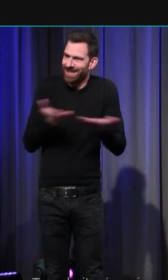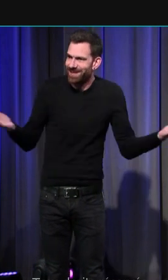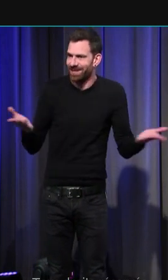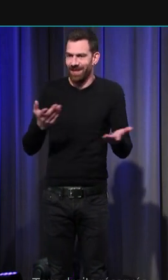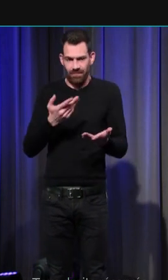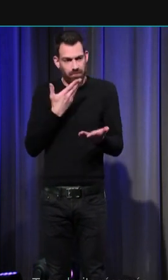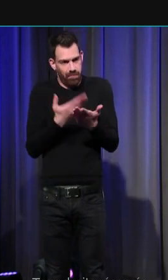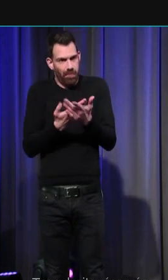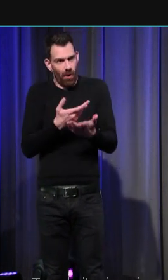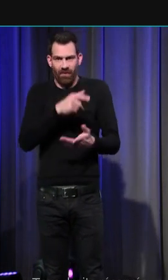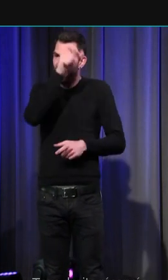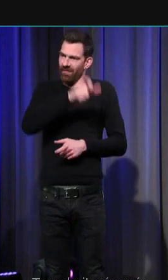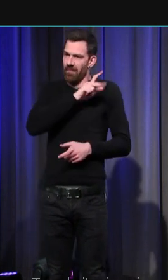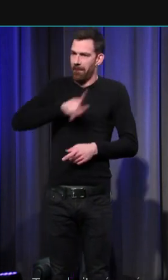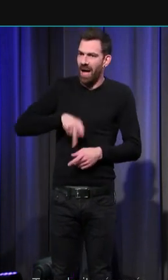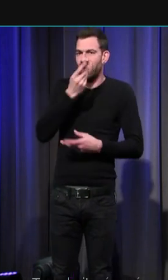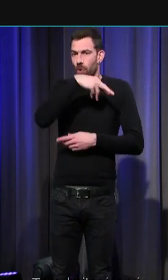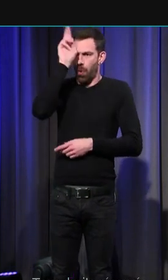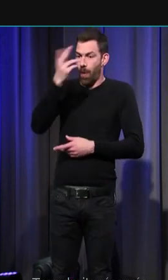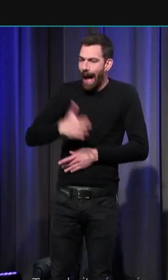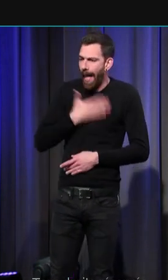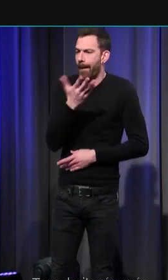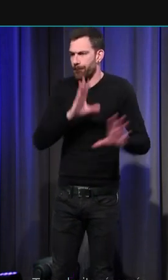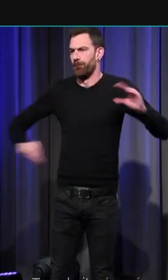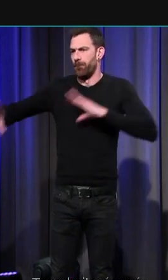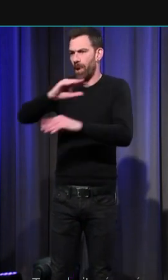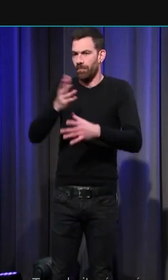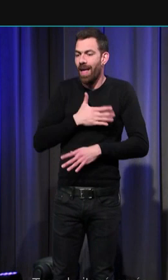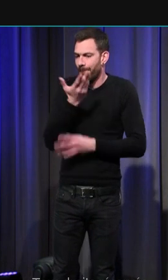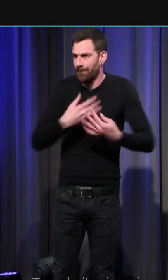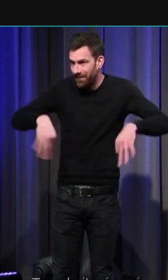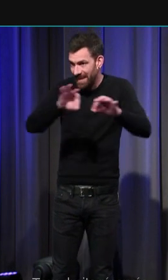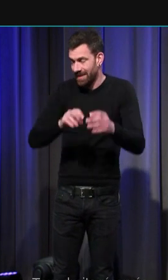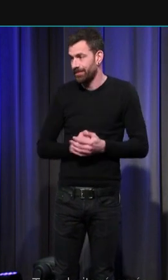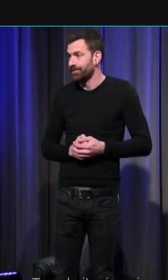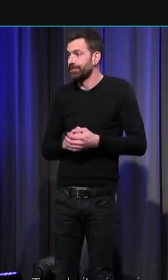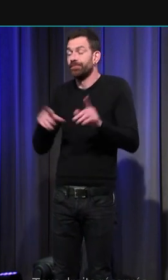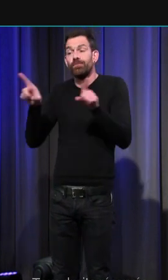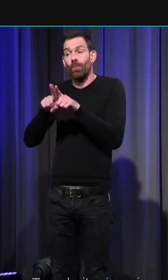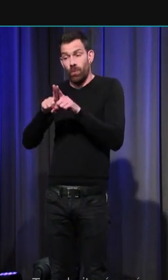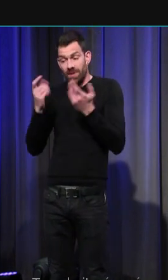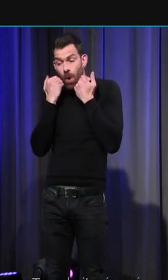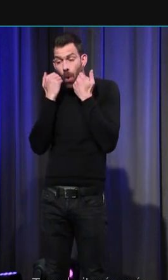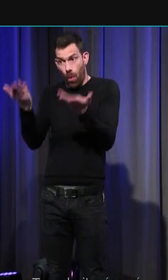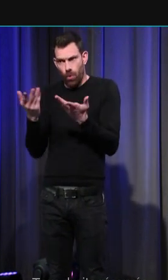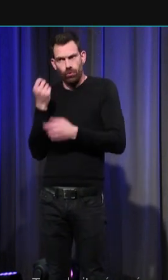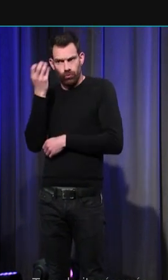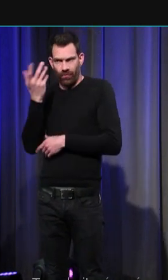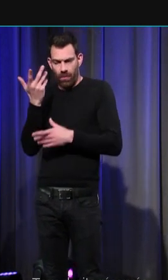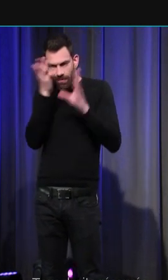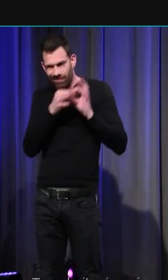porte à son peuple de la même façon la honte est une émotion fréquemment convoquée dans les pratiques judiciaires